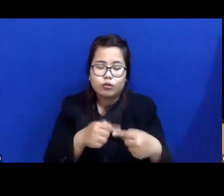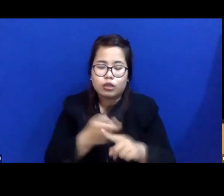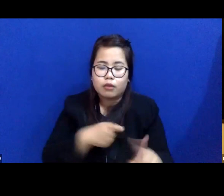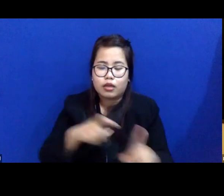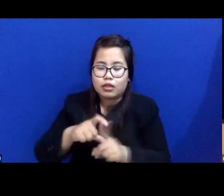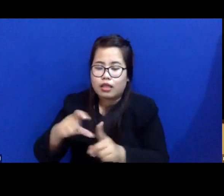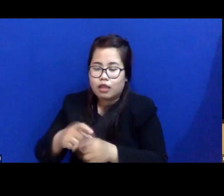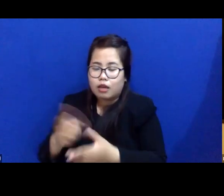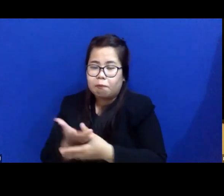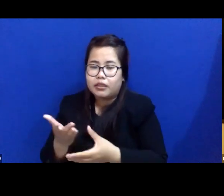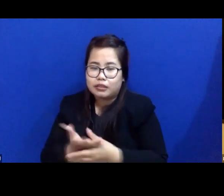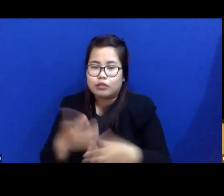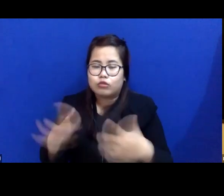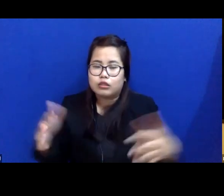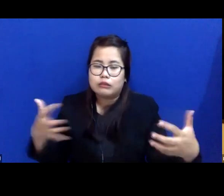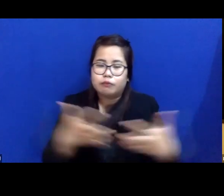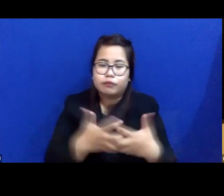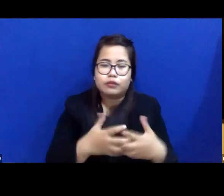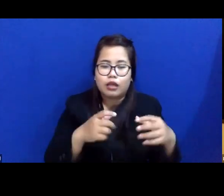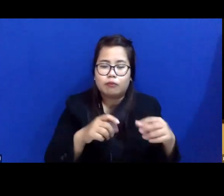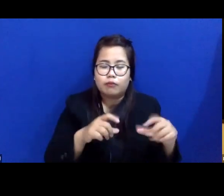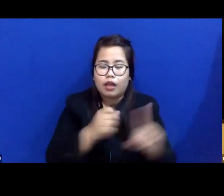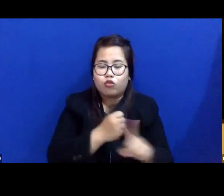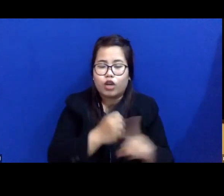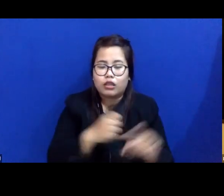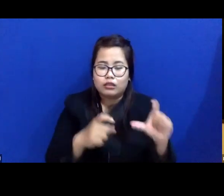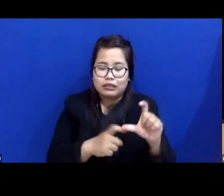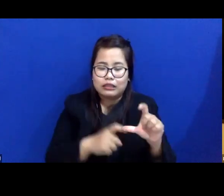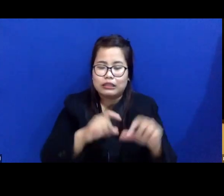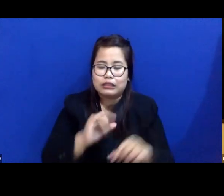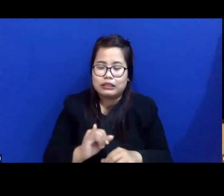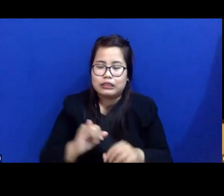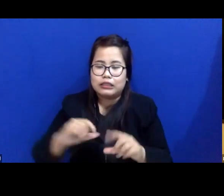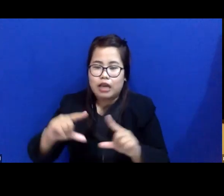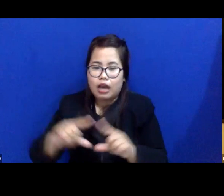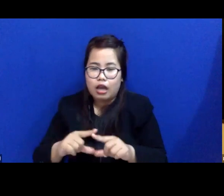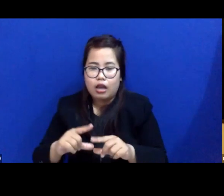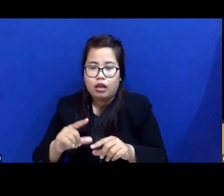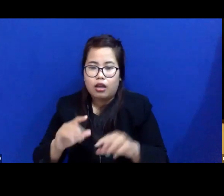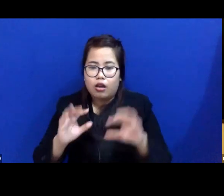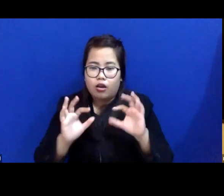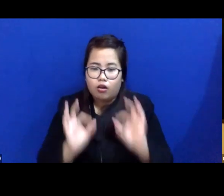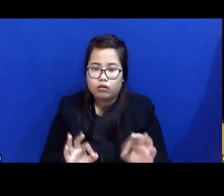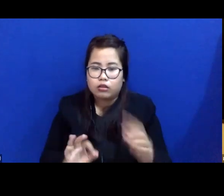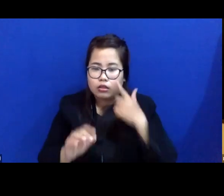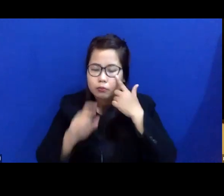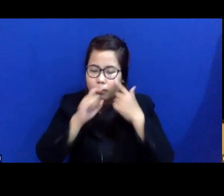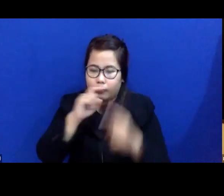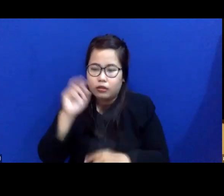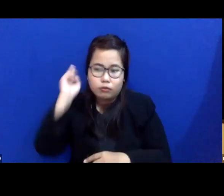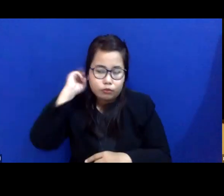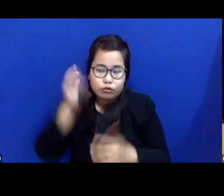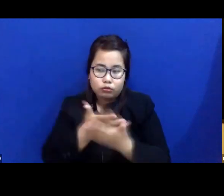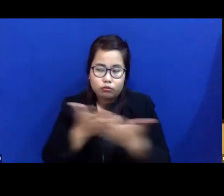advokat SIA. Jadi, Ibu Bapak, saat ini dalam hitungan detik